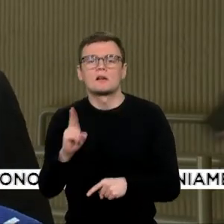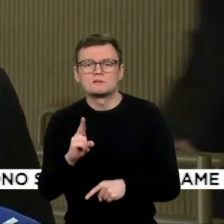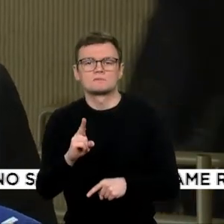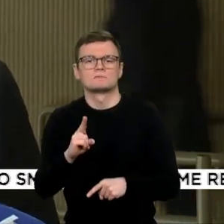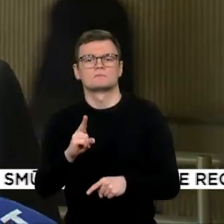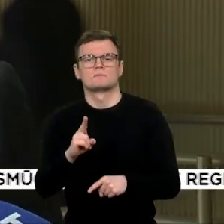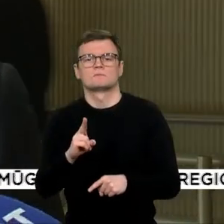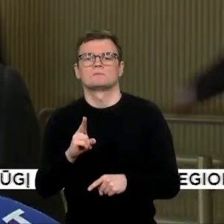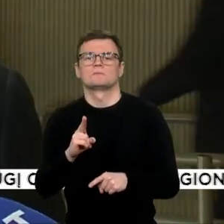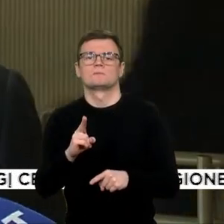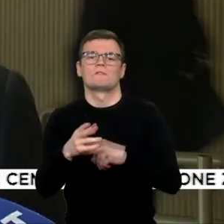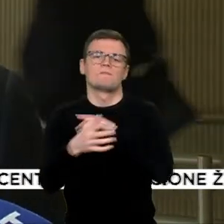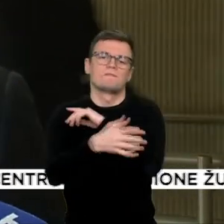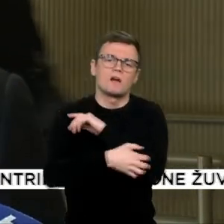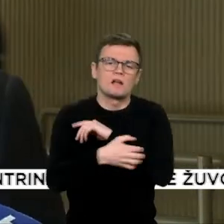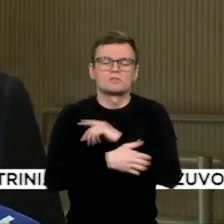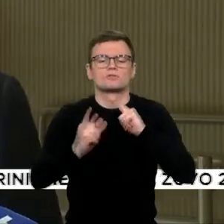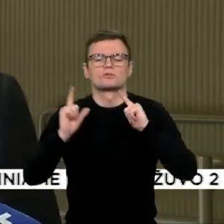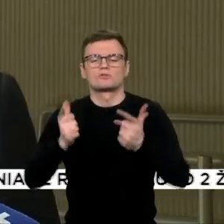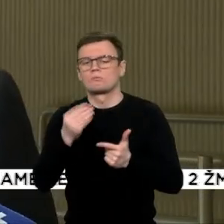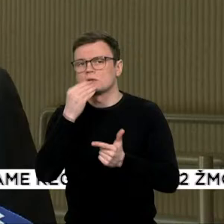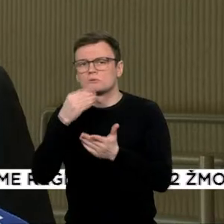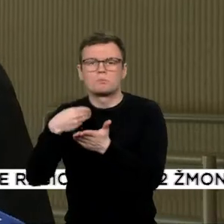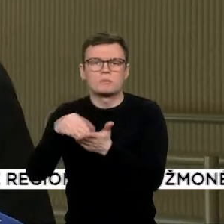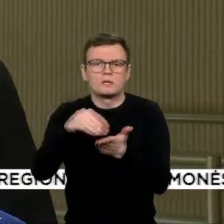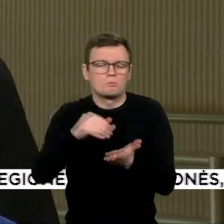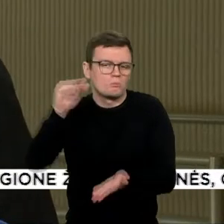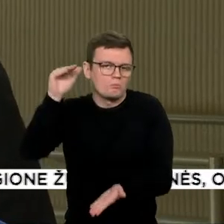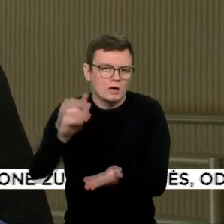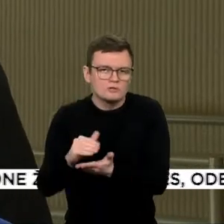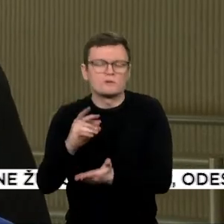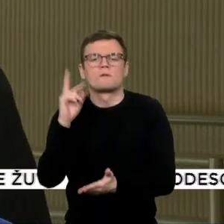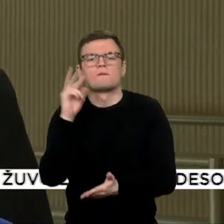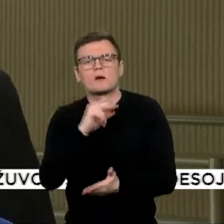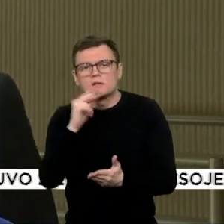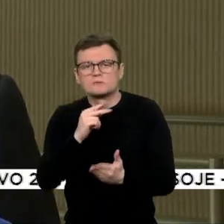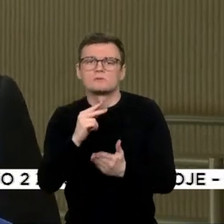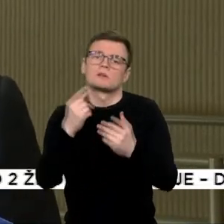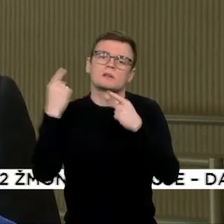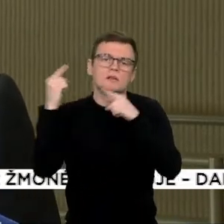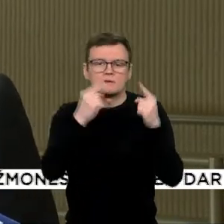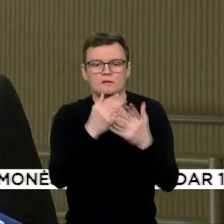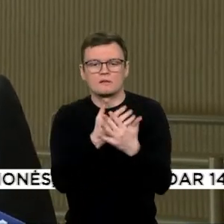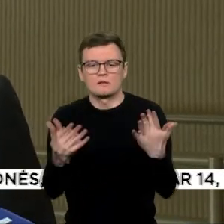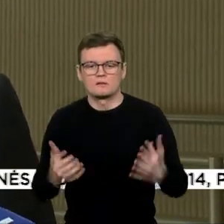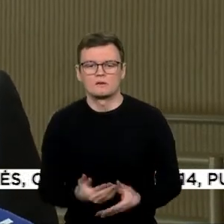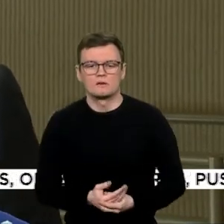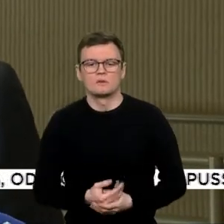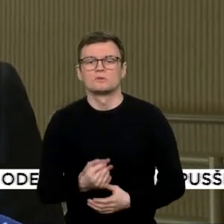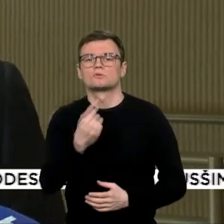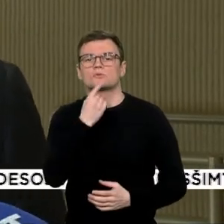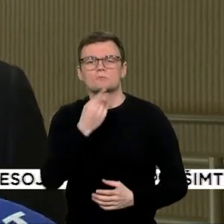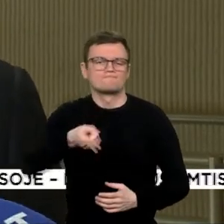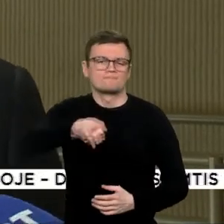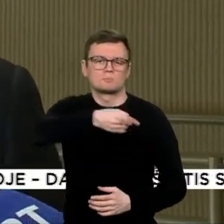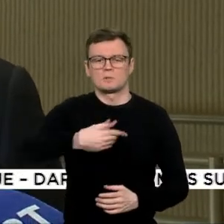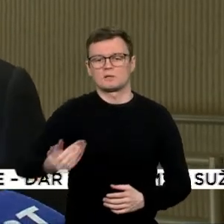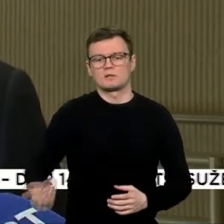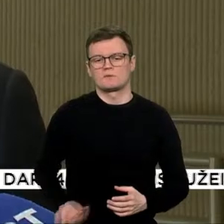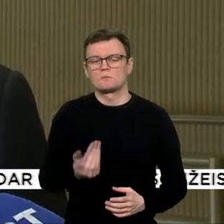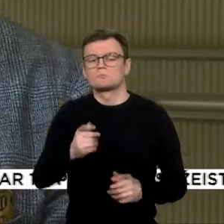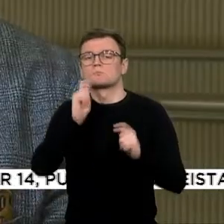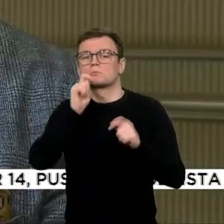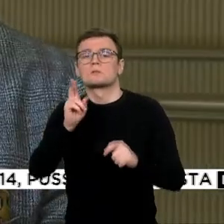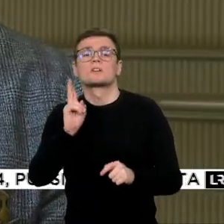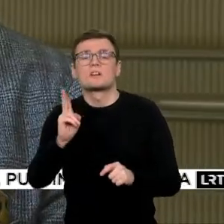mažiau nusipirkti maisto produktų, vaistų ar kitų būtinų priemonių, tai tiesiog tuo sunkesnis gyvenimas jiems. Tą jiems padovanojo